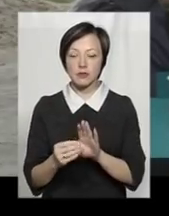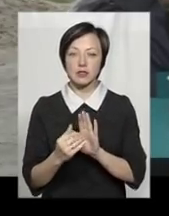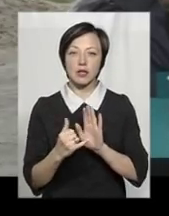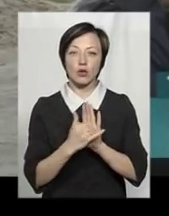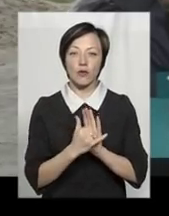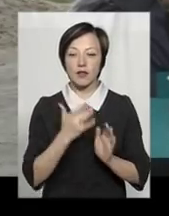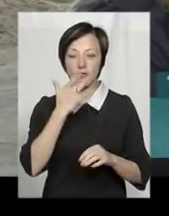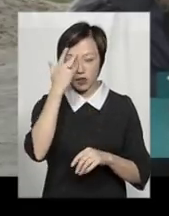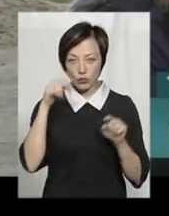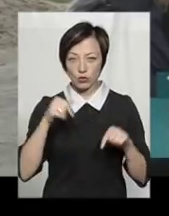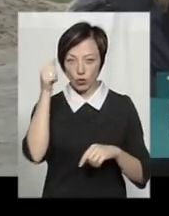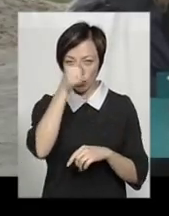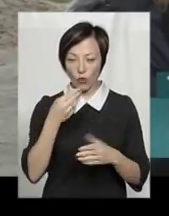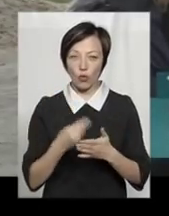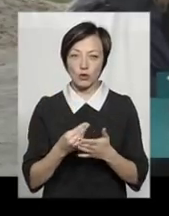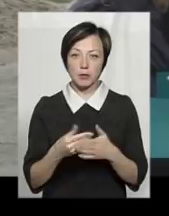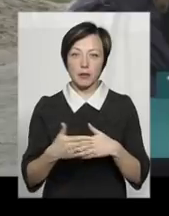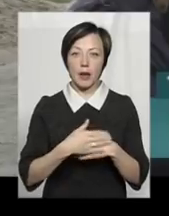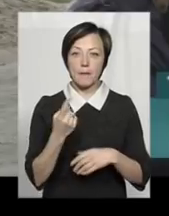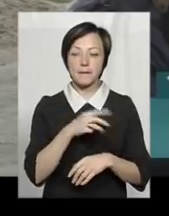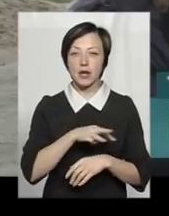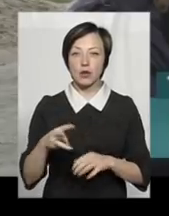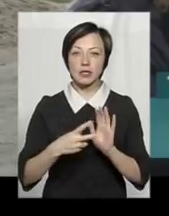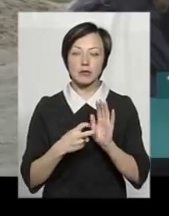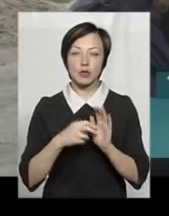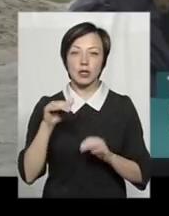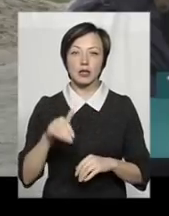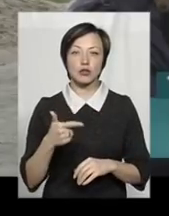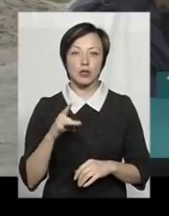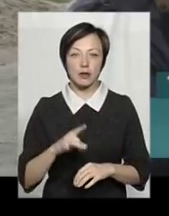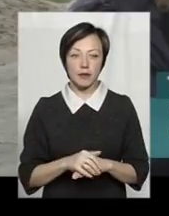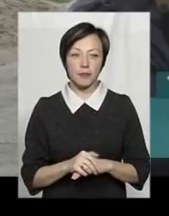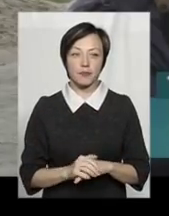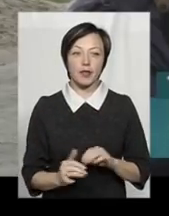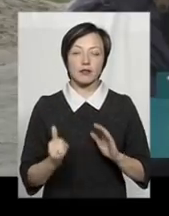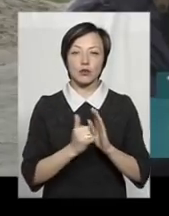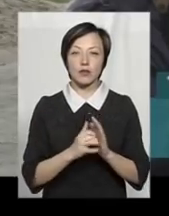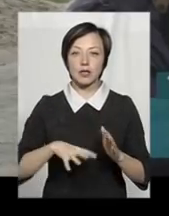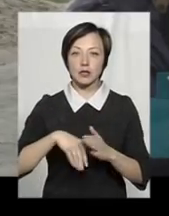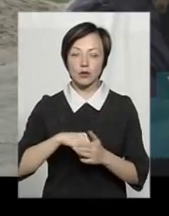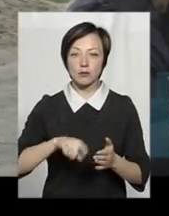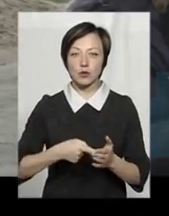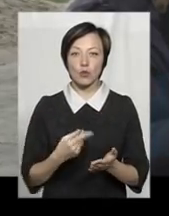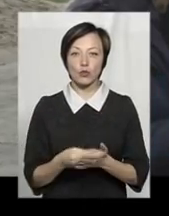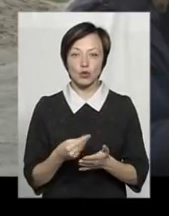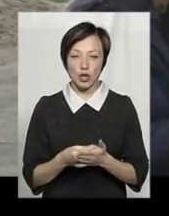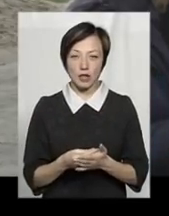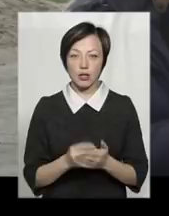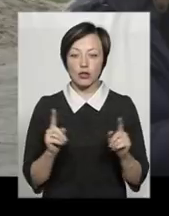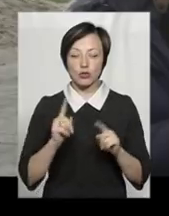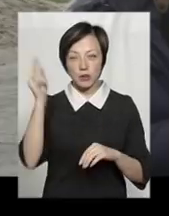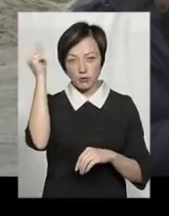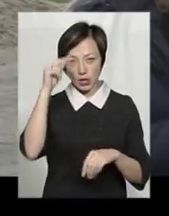влітку цього року. Коштує вона приблизно 1 мільйон 700 тисяч гривень. Встановили її за кошти з міського бюджету, щоб